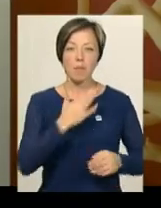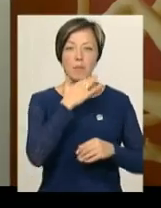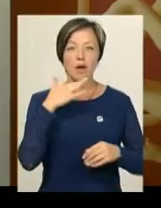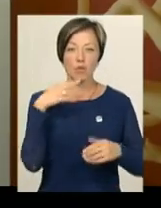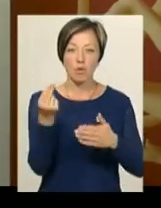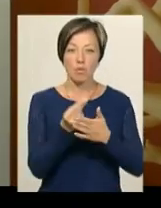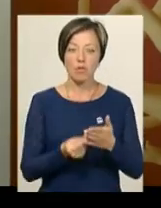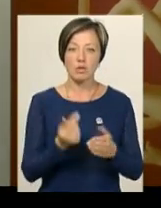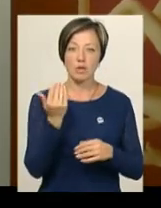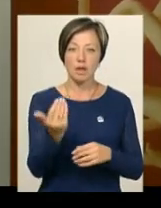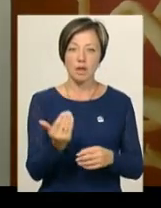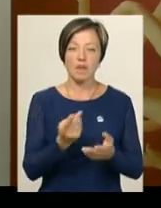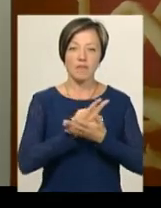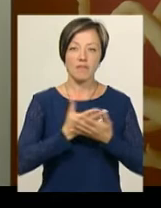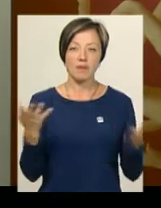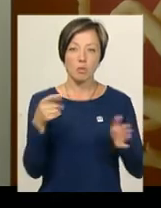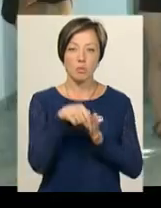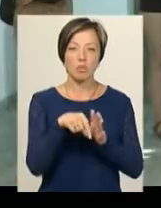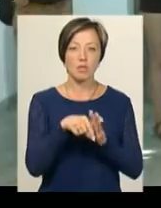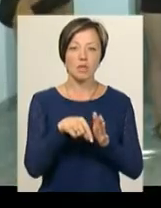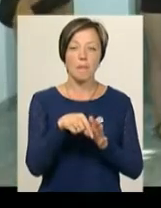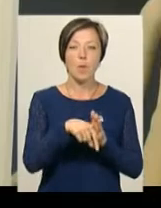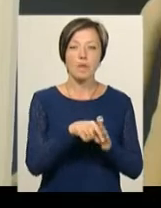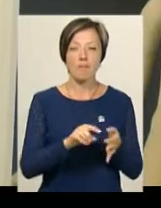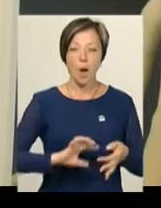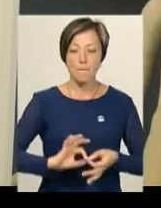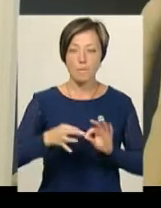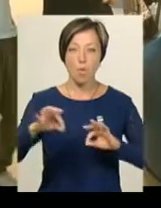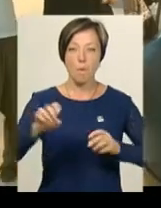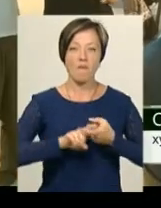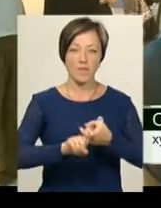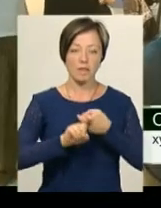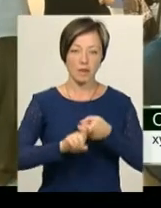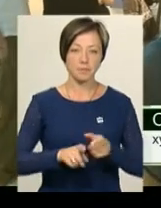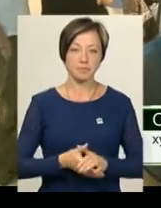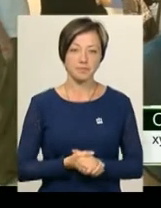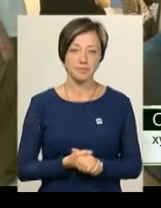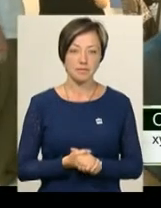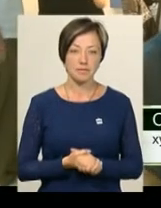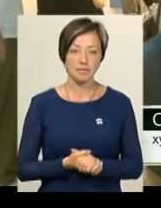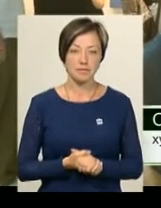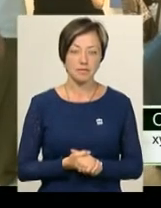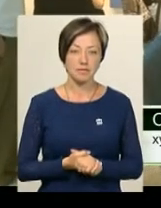роботах Олени Пронькіної висвітлено мотив пуповини. Це символ свободи.